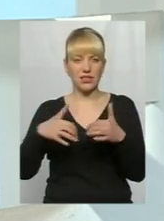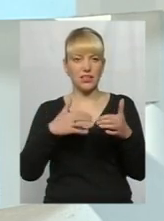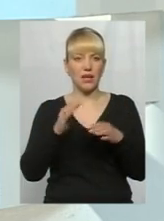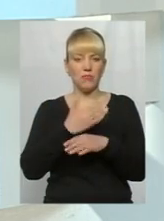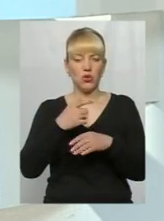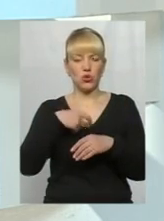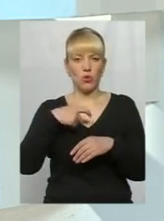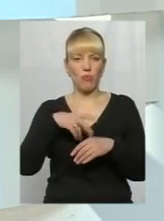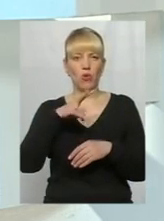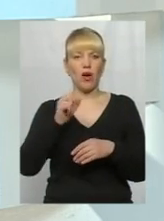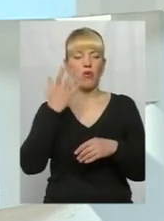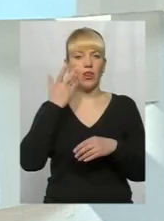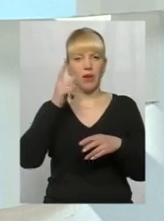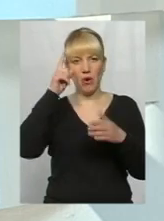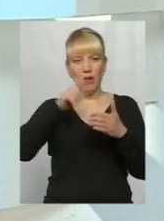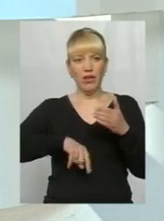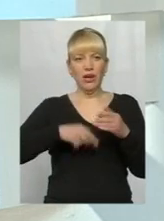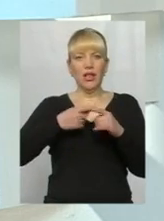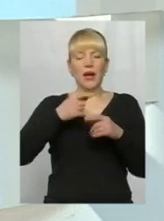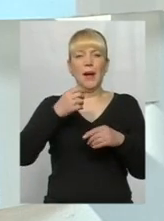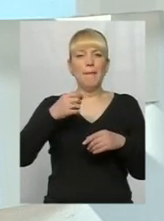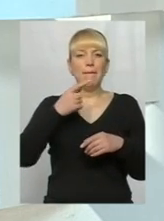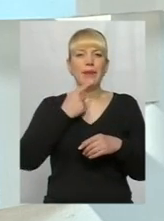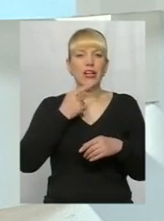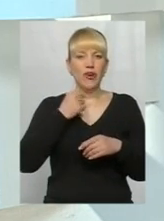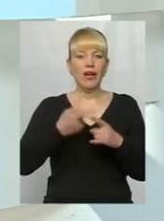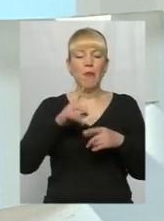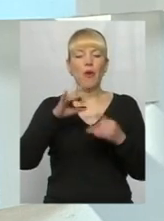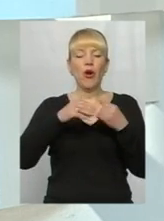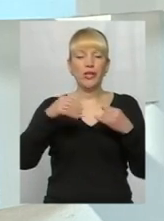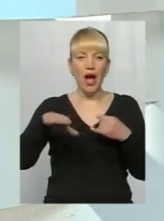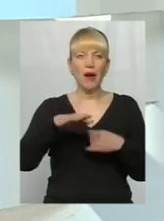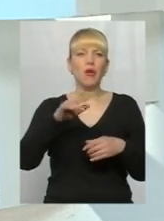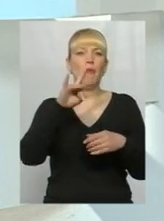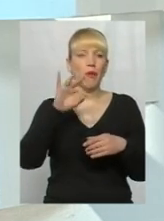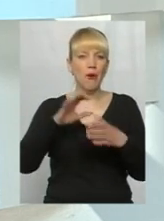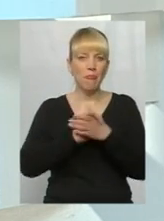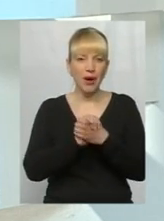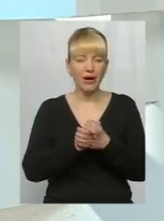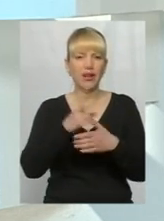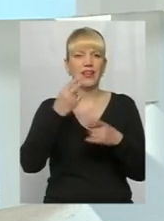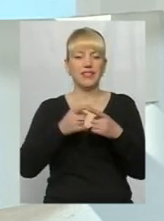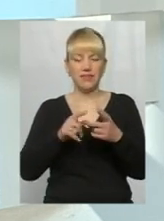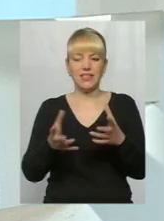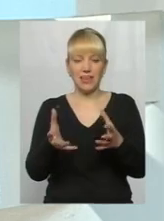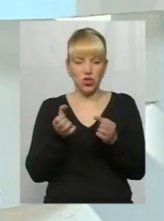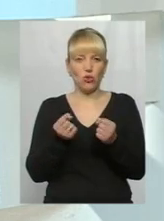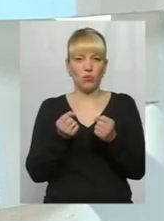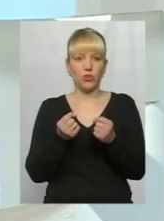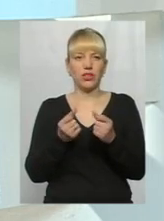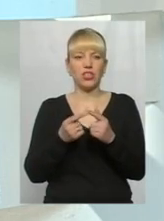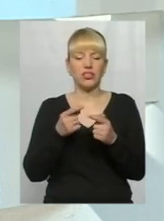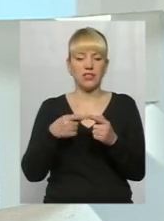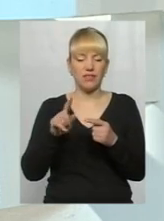а коли повірили обіцянкам більшовиків про землю, про мир, про все, начебто здобули це все і через 10 років